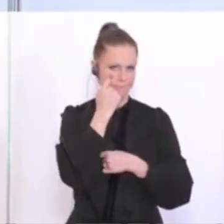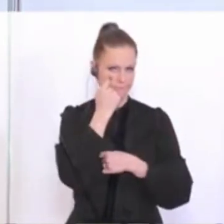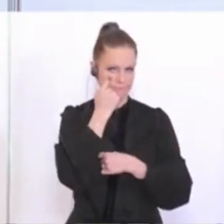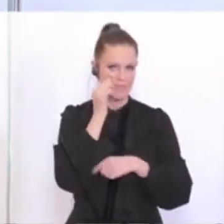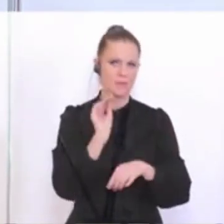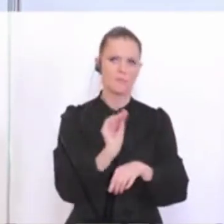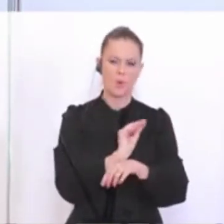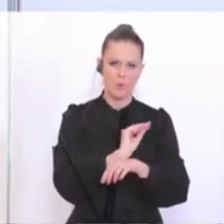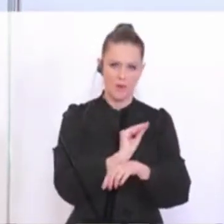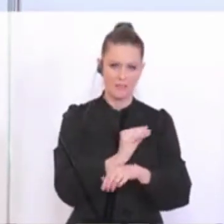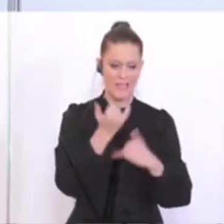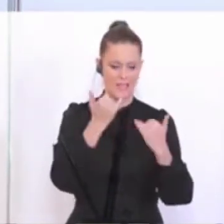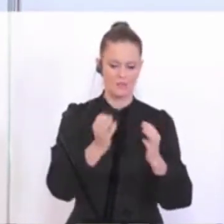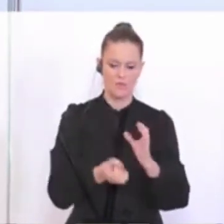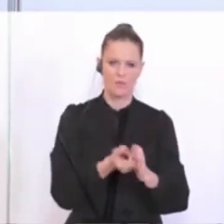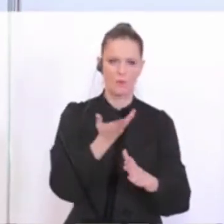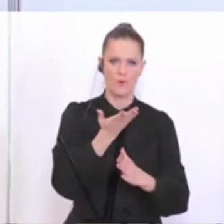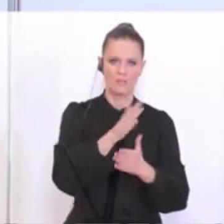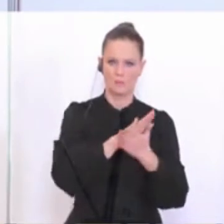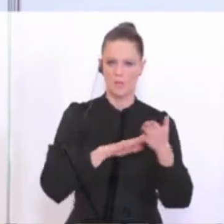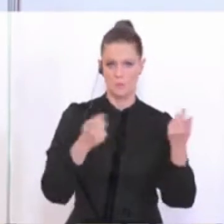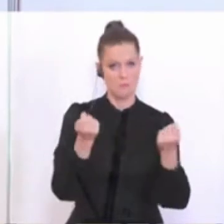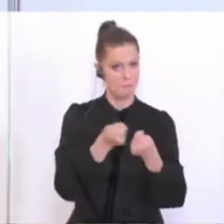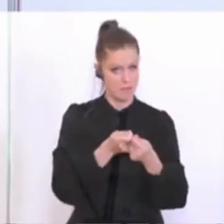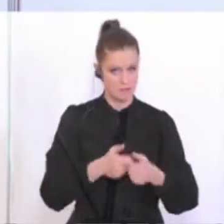ja mal nicht so schlecht zum Frühlingsbeginn passt.